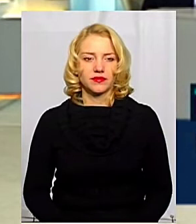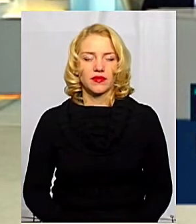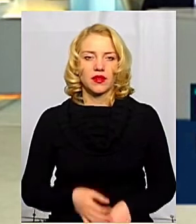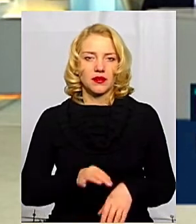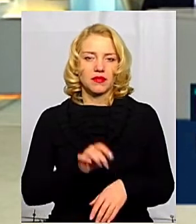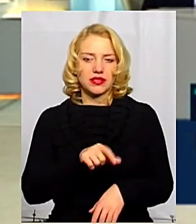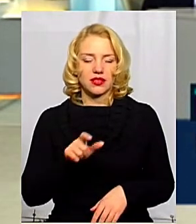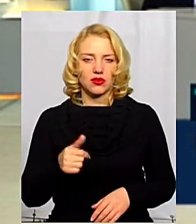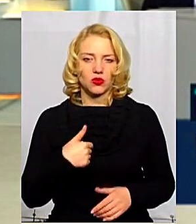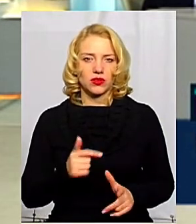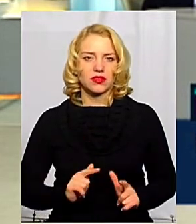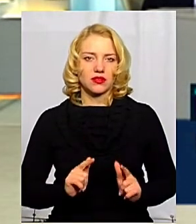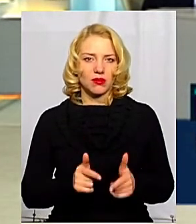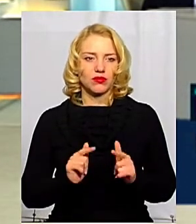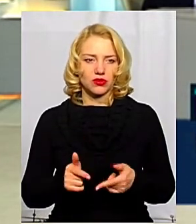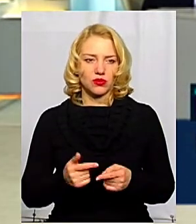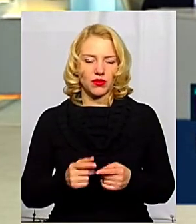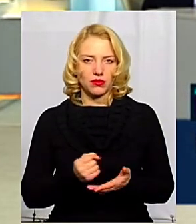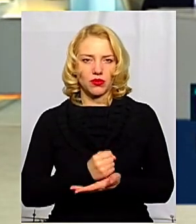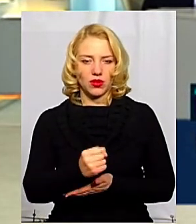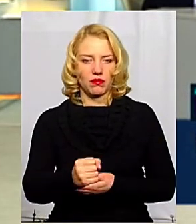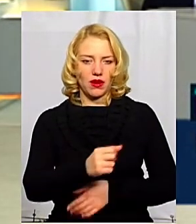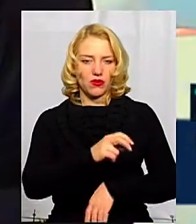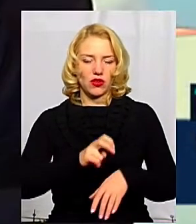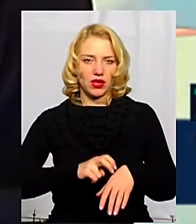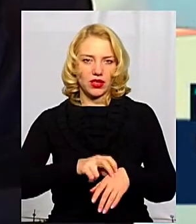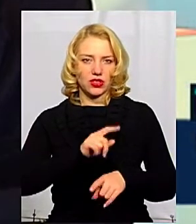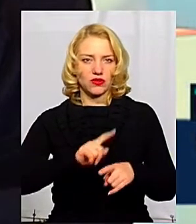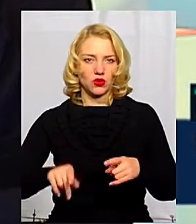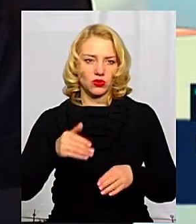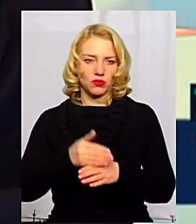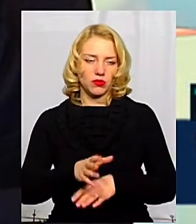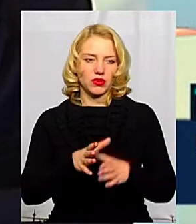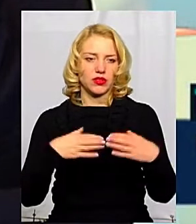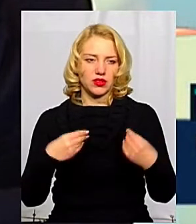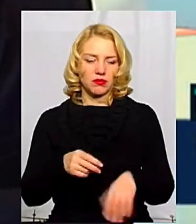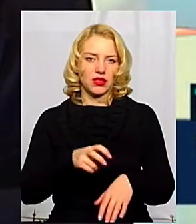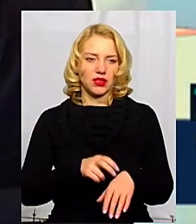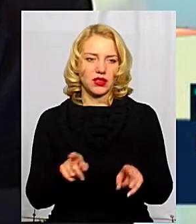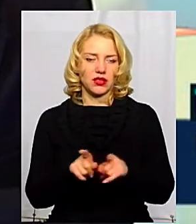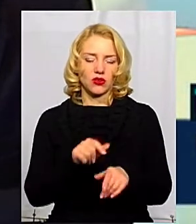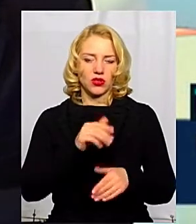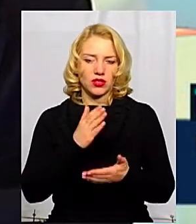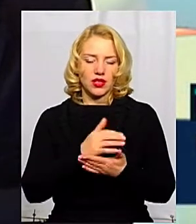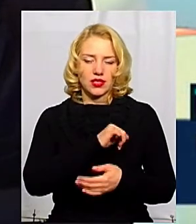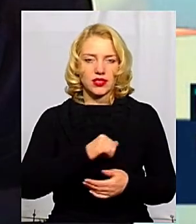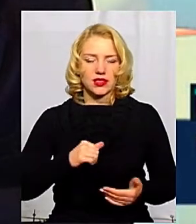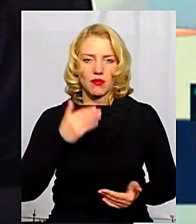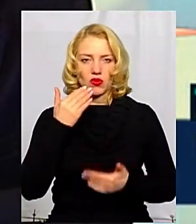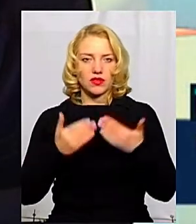Пацієнти в нас поступають по направленню лікаря швидкої допомоги, сімейних лікарів, також є самозвернення.